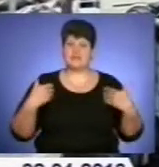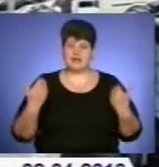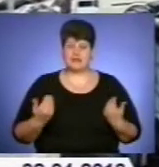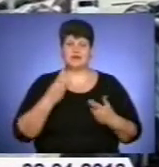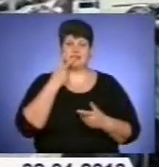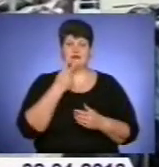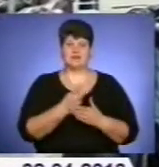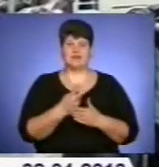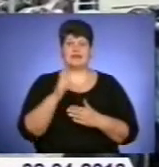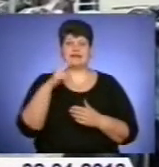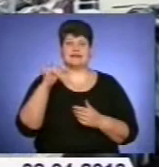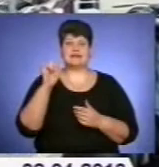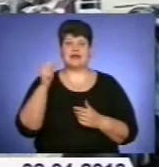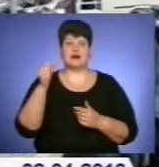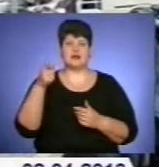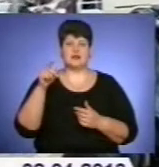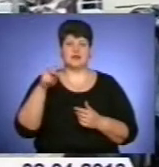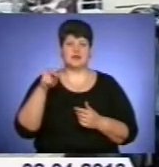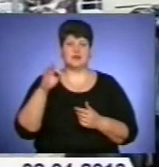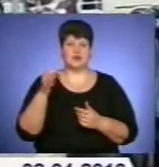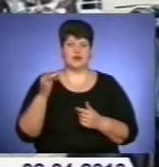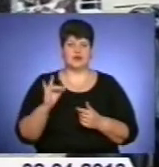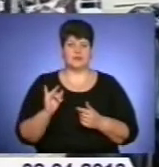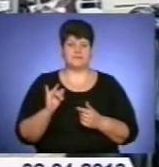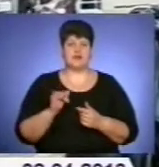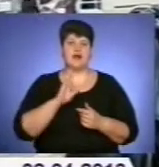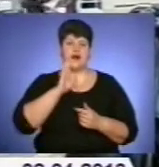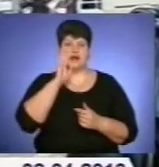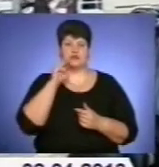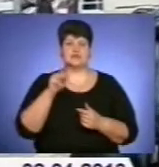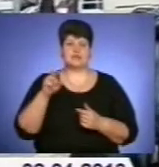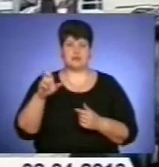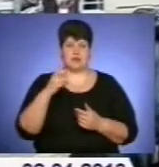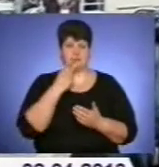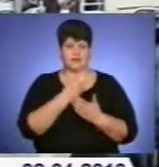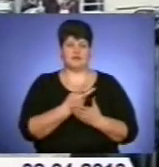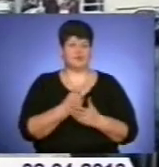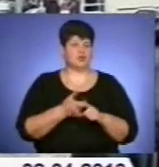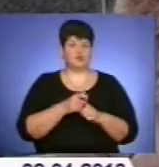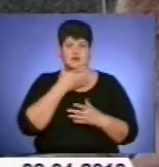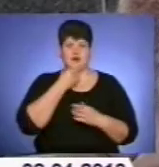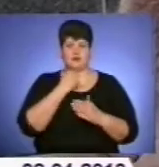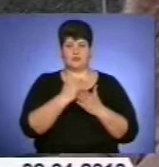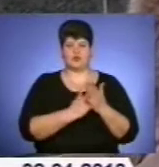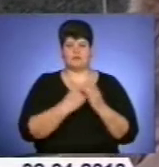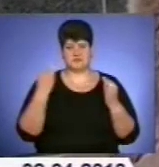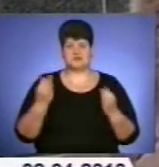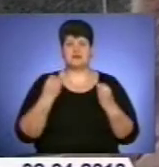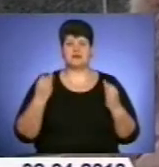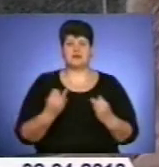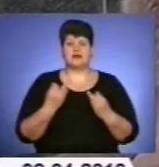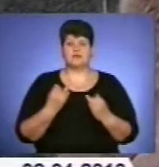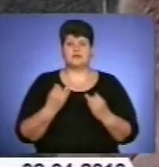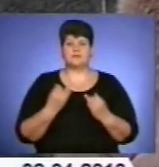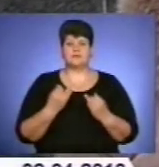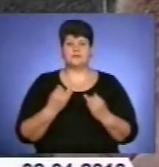дивлюся діалоги, ранок з ТТБ, дивлюся. Дуже гарні програми. Цікаві ваші передачі,